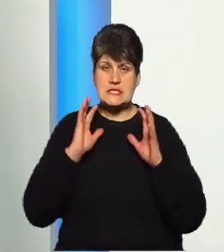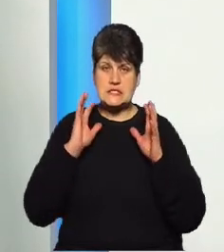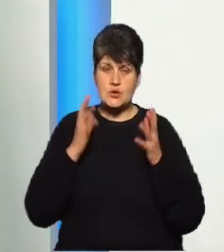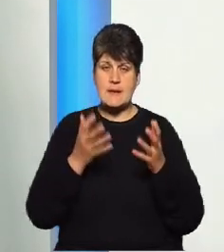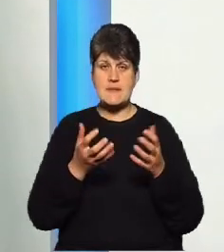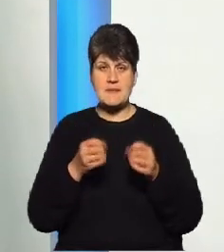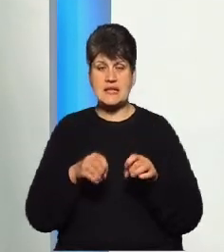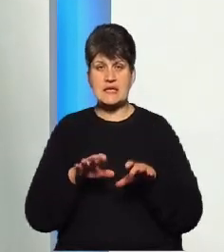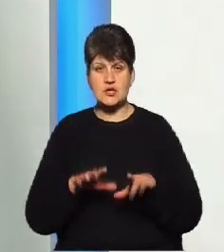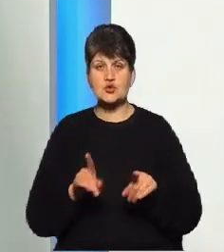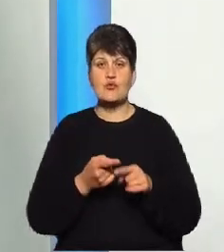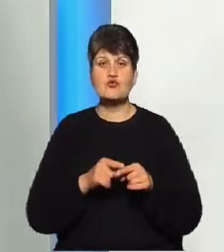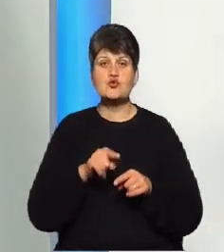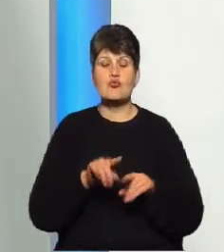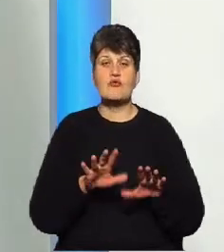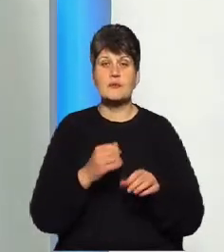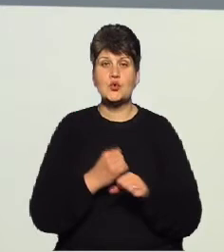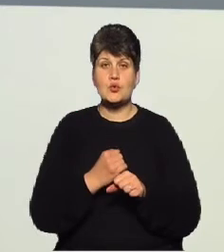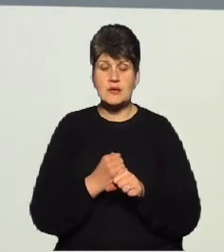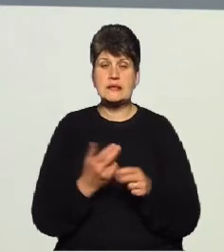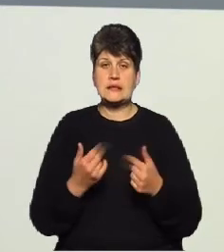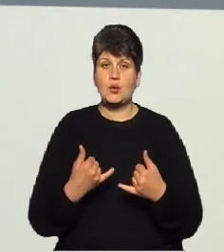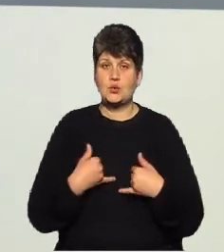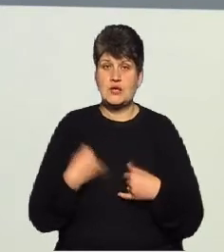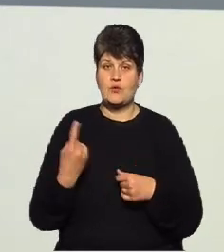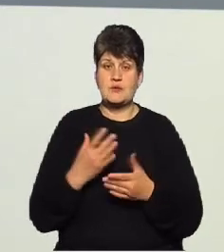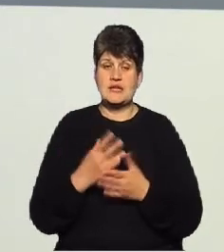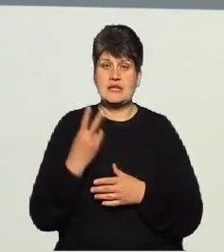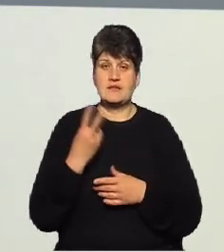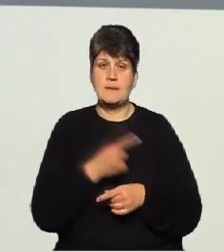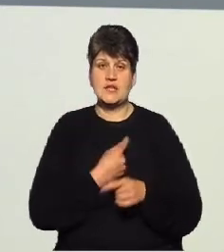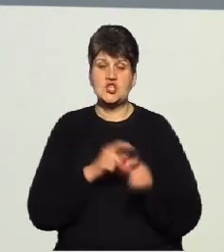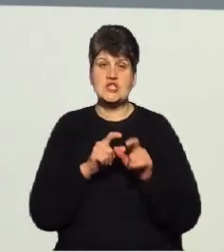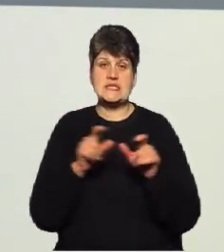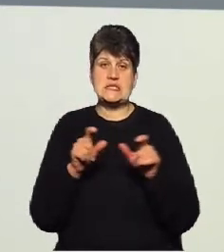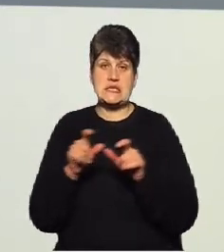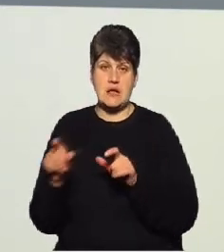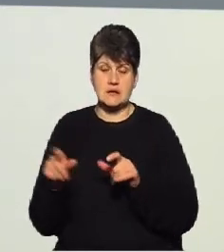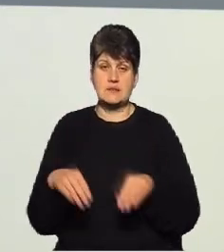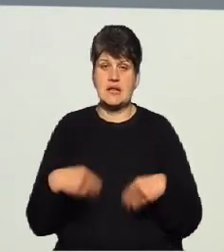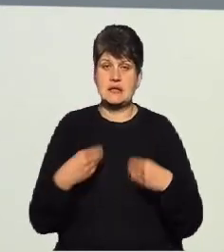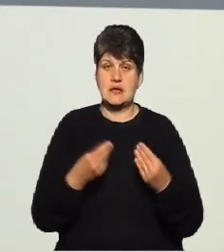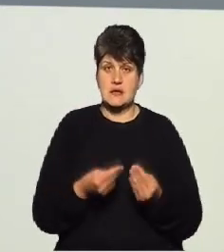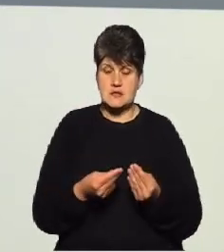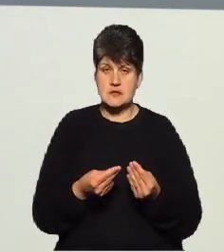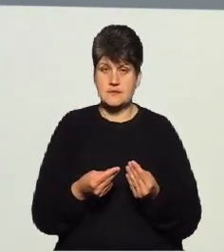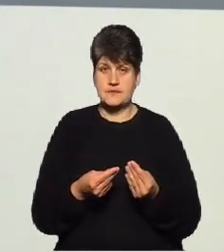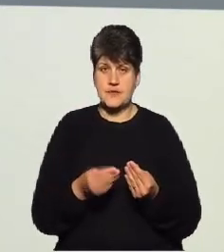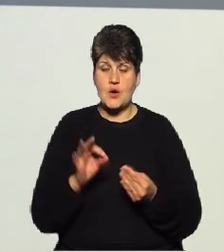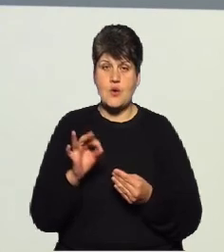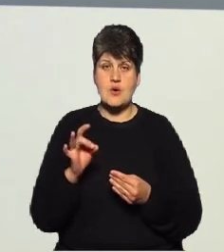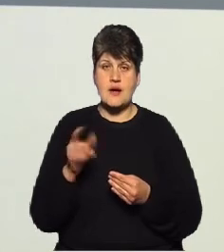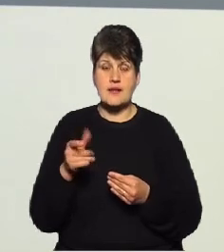цьому випадку робити. Так, в нас в області є два медичні заклади, яким надається ургентна медична допомога, але